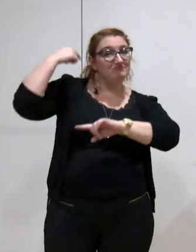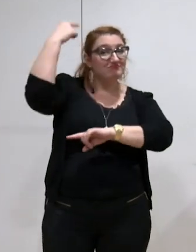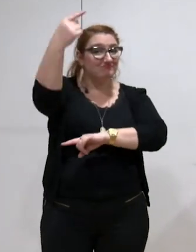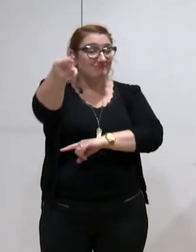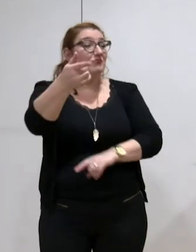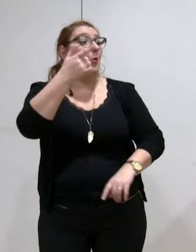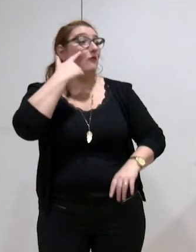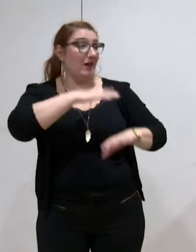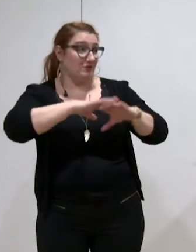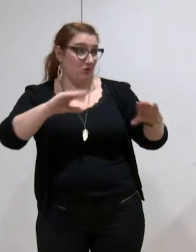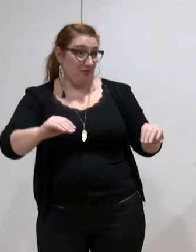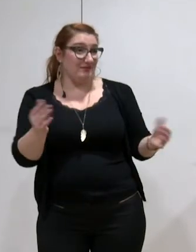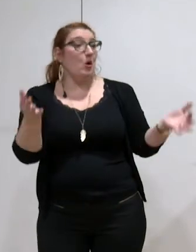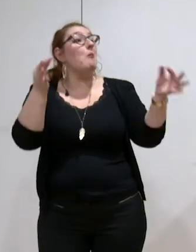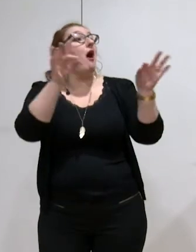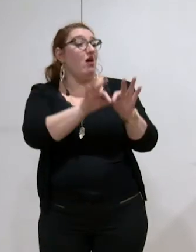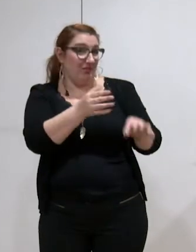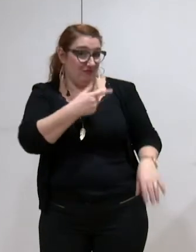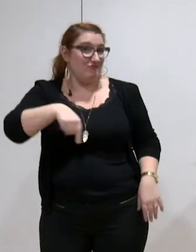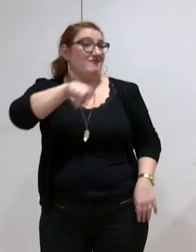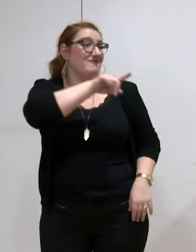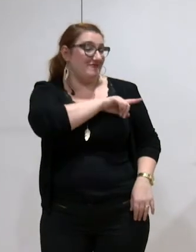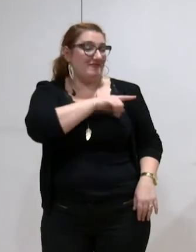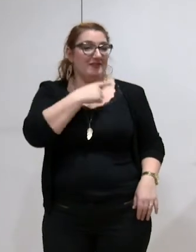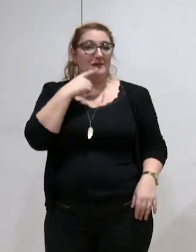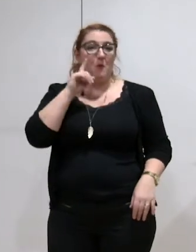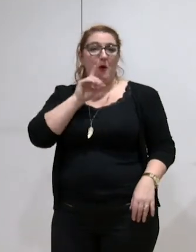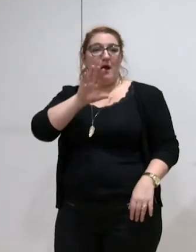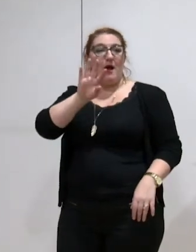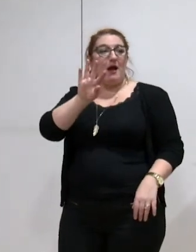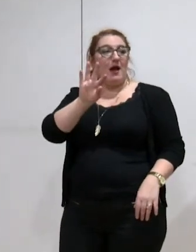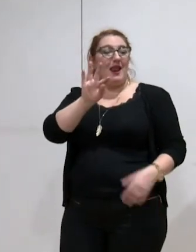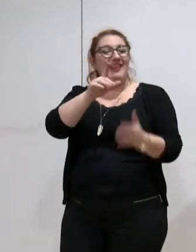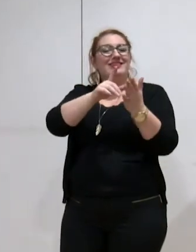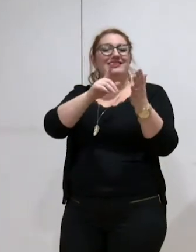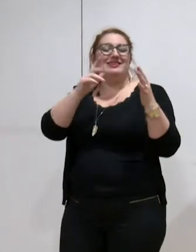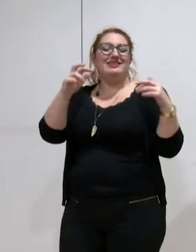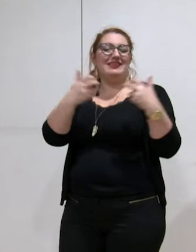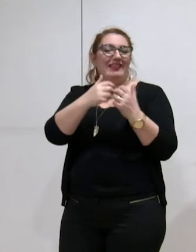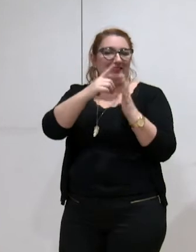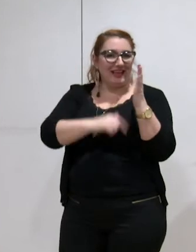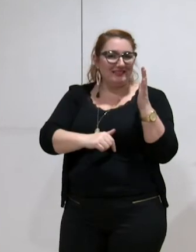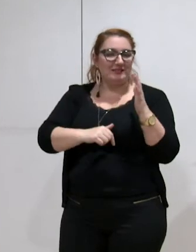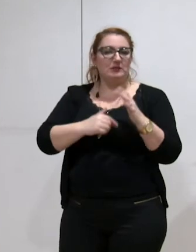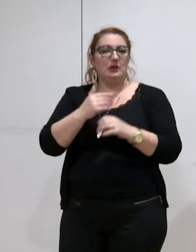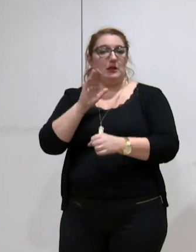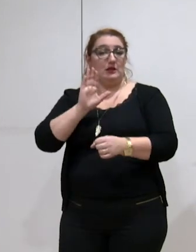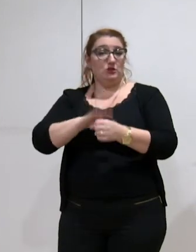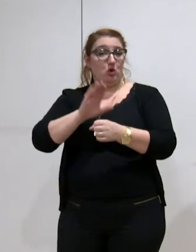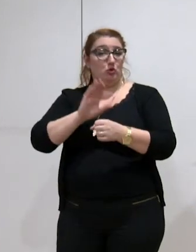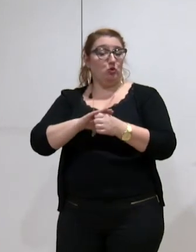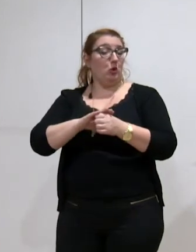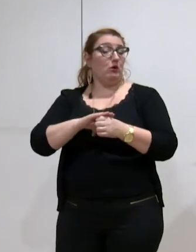avons l'exemple de la TOM, la taxe d'enlèvement des arbres de ménagère. Lorsque les outils